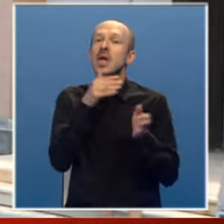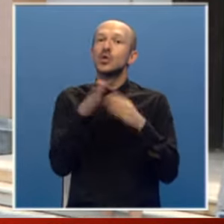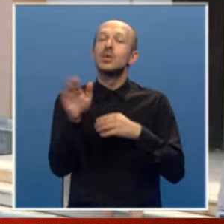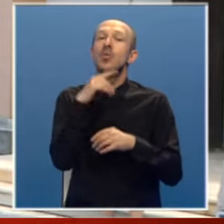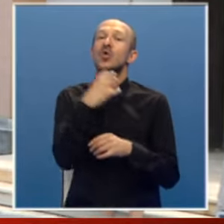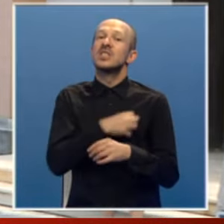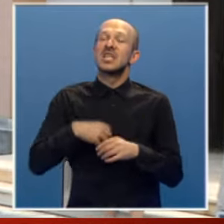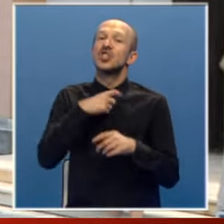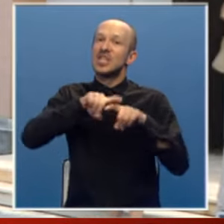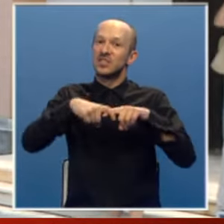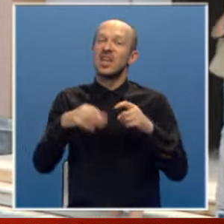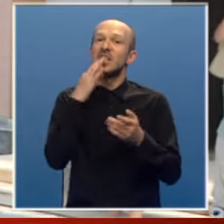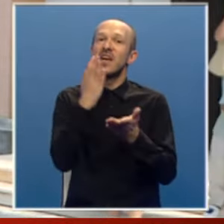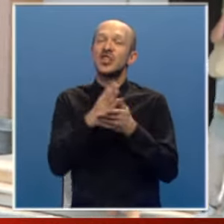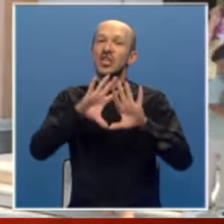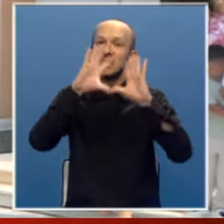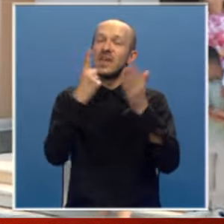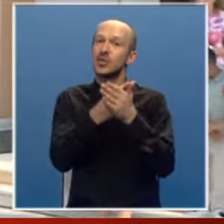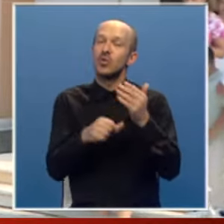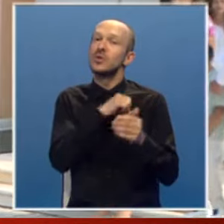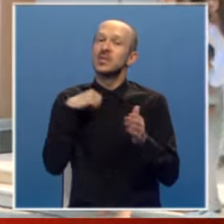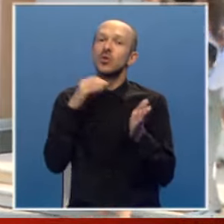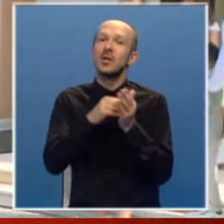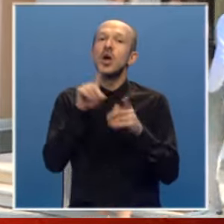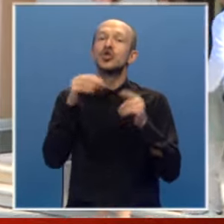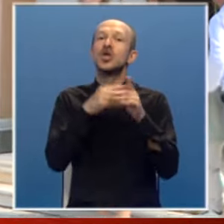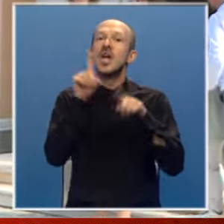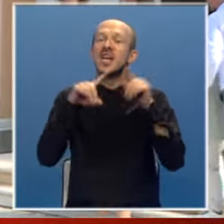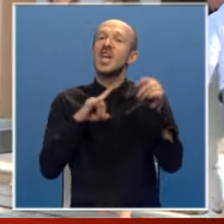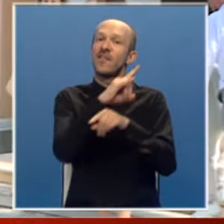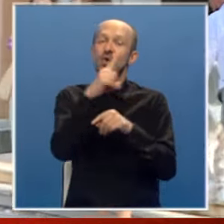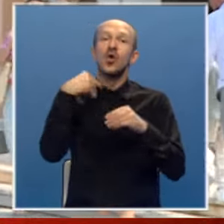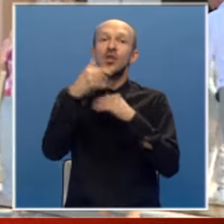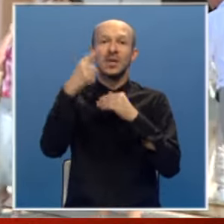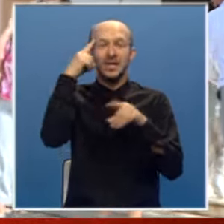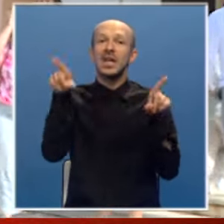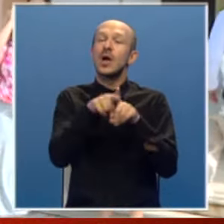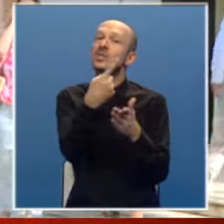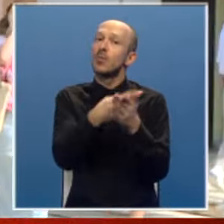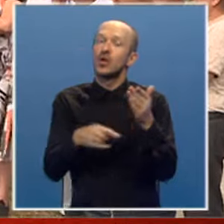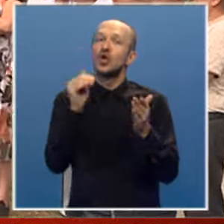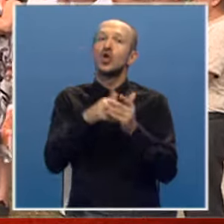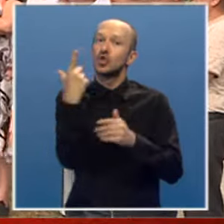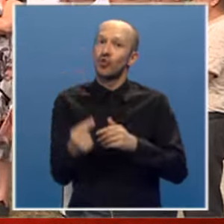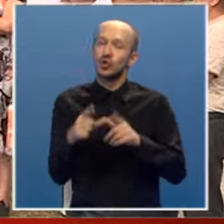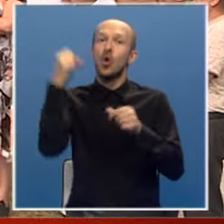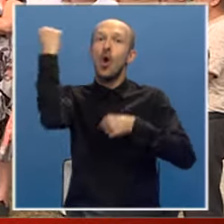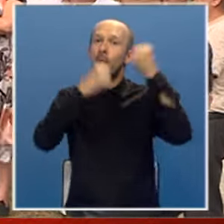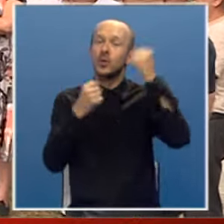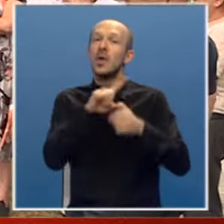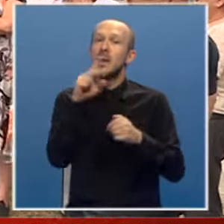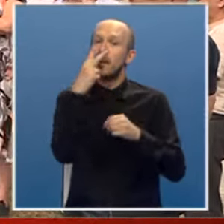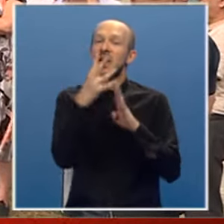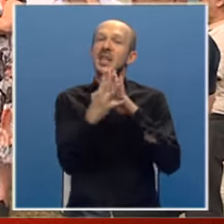mnogo strašnijih stvari, kad je već sve izgubljeno, onda vam samo treba još neki avion i da znate, ono, kao da ste poraženi još dvostruko. U bombardovanju